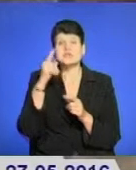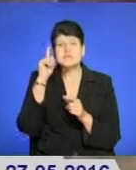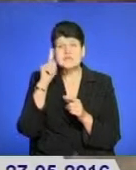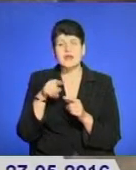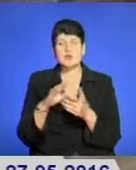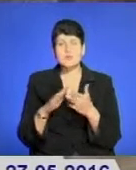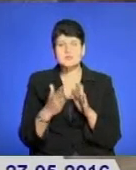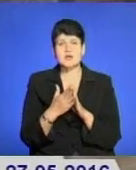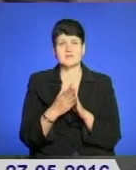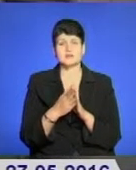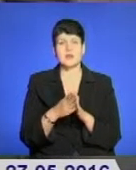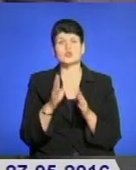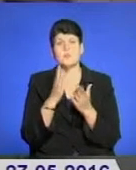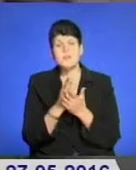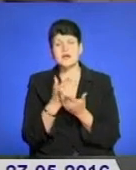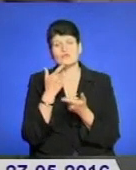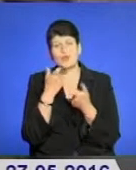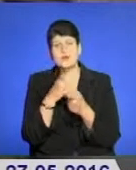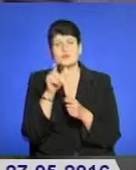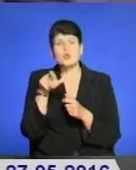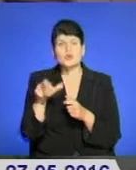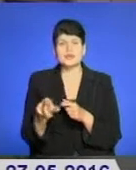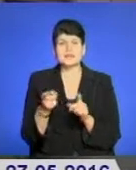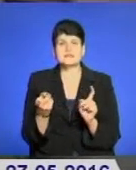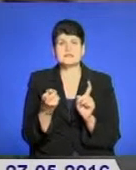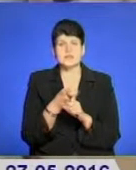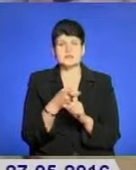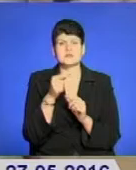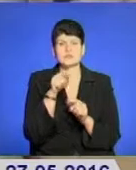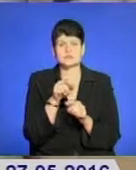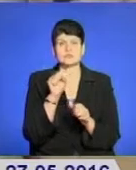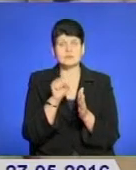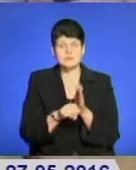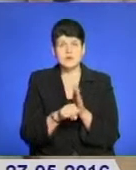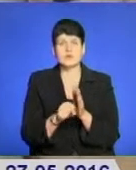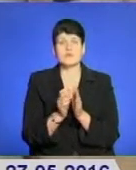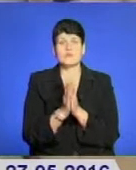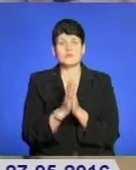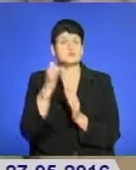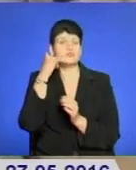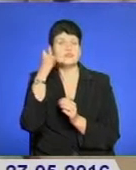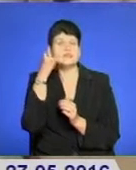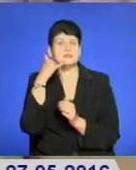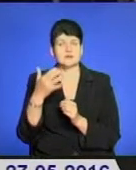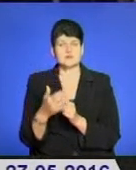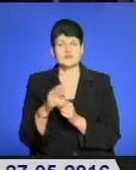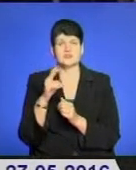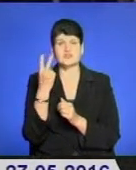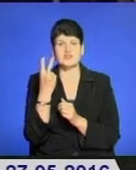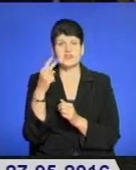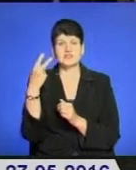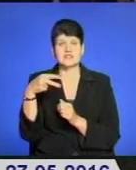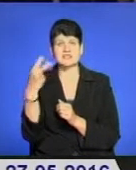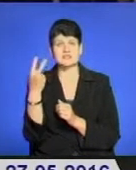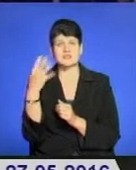обставини злочину, або хто має інформацію про осіб, причетних до його вчинення, звертатися за телефоном у Кременці 2-22